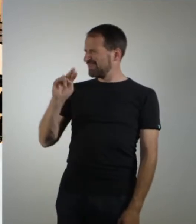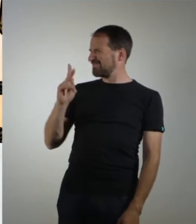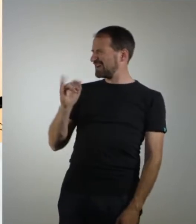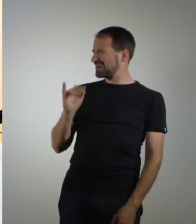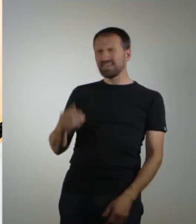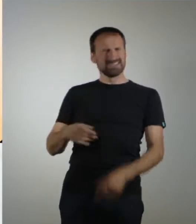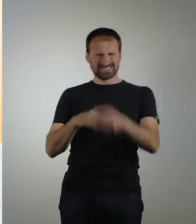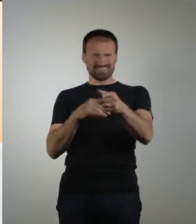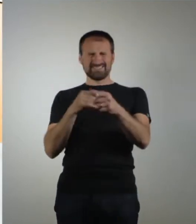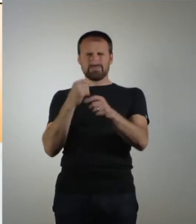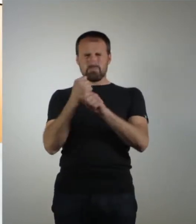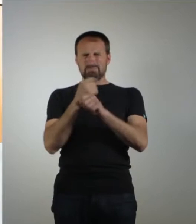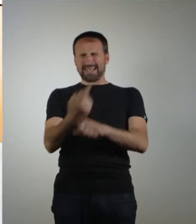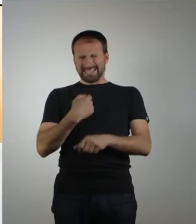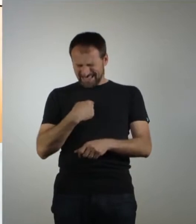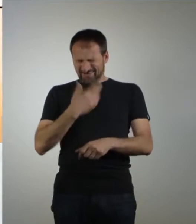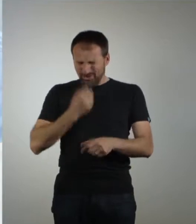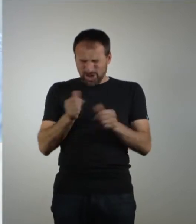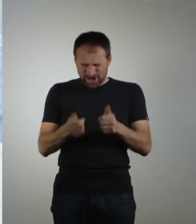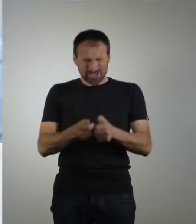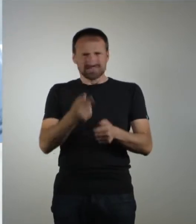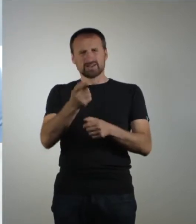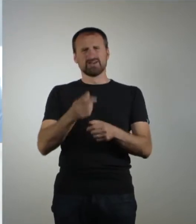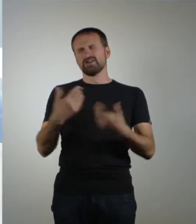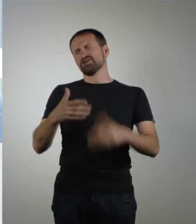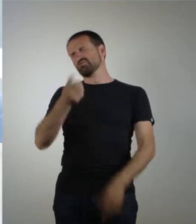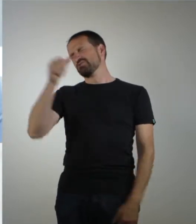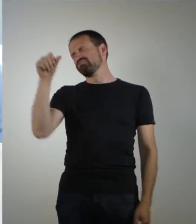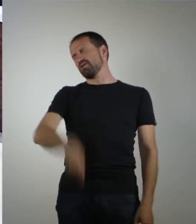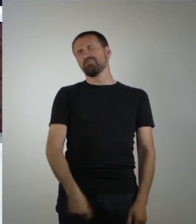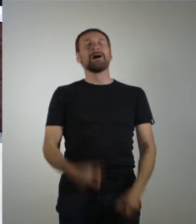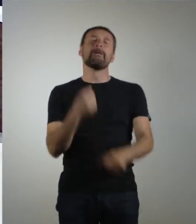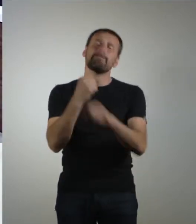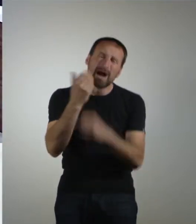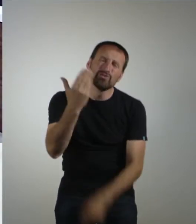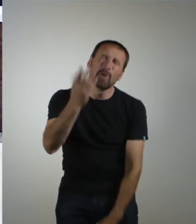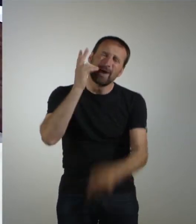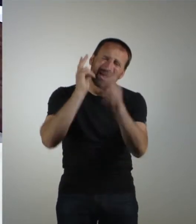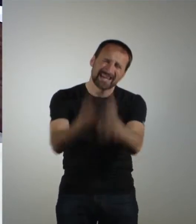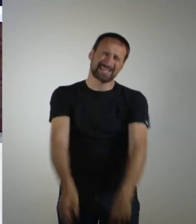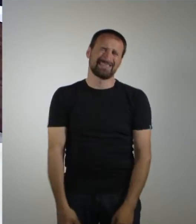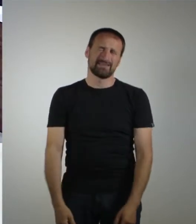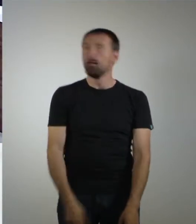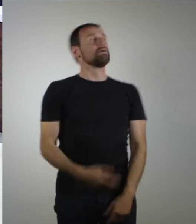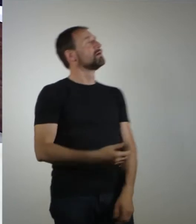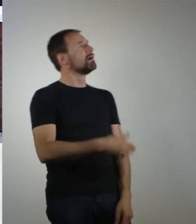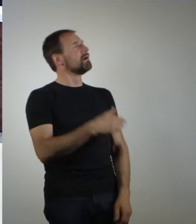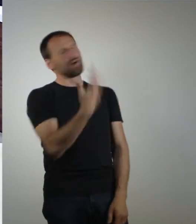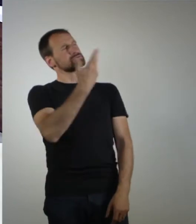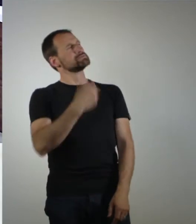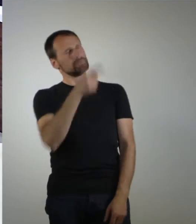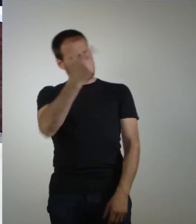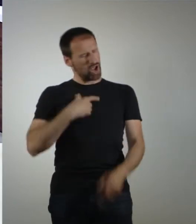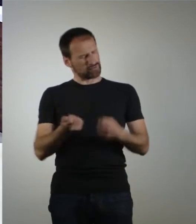macht nicht das, was ich drück! Das Spiel ist einfach superverpackt! Macht doch mal was richtig! Ja, was denn, wenn ihr mich so steuert?